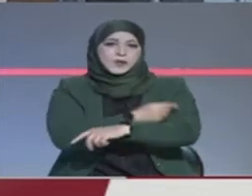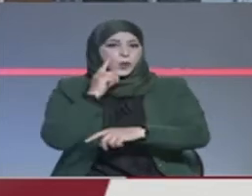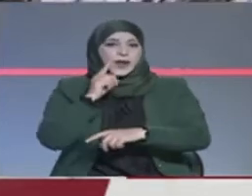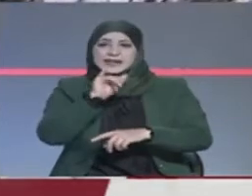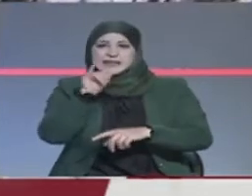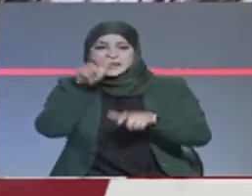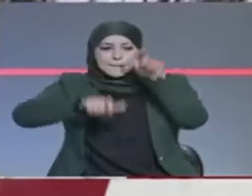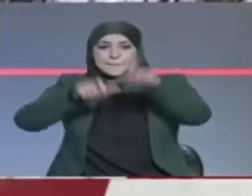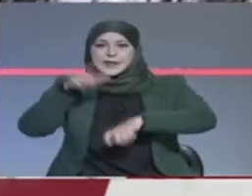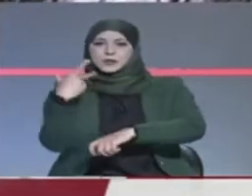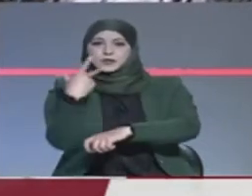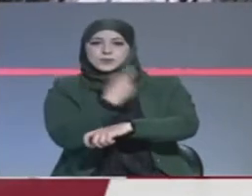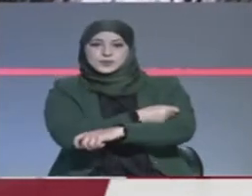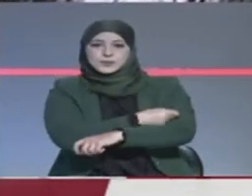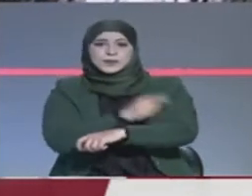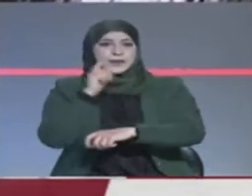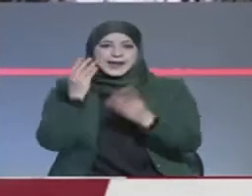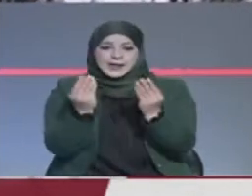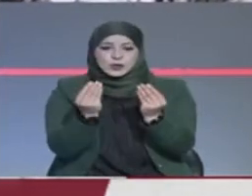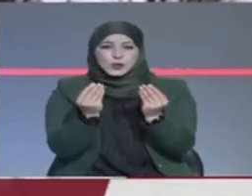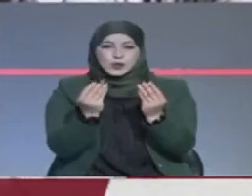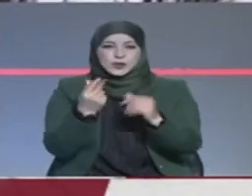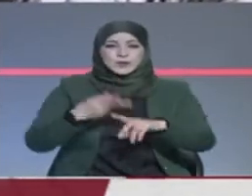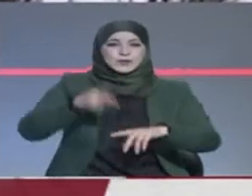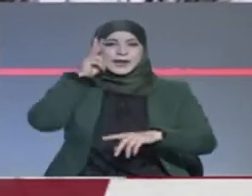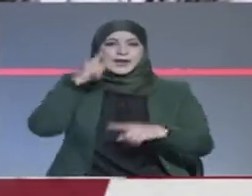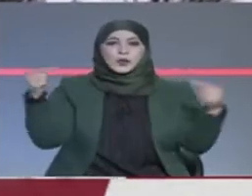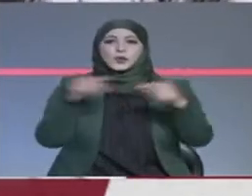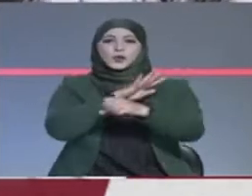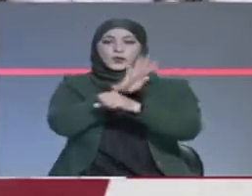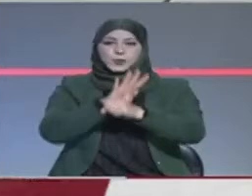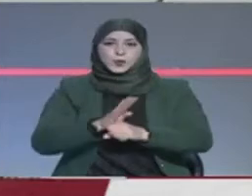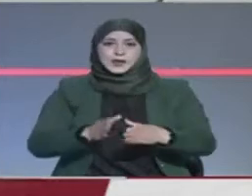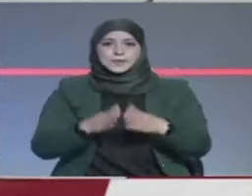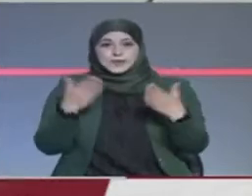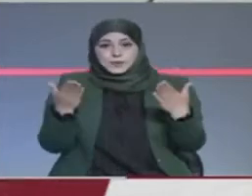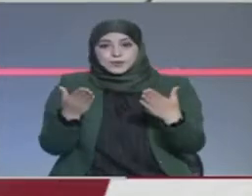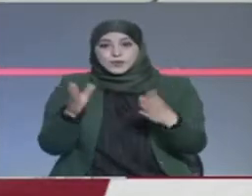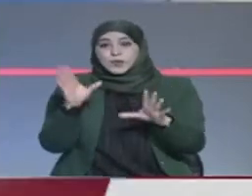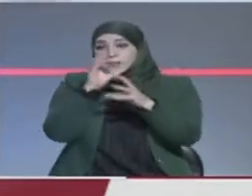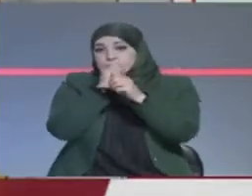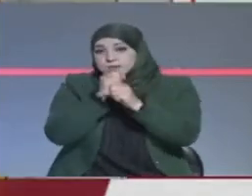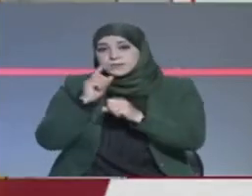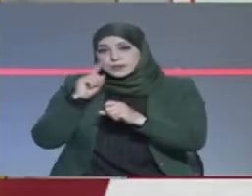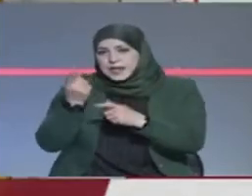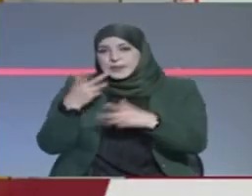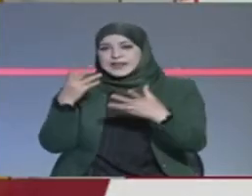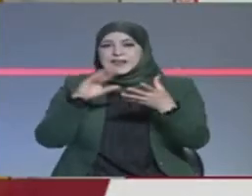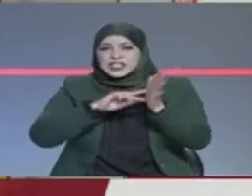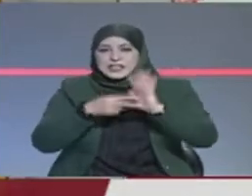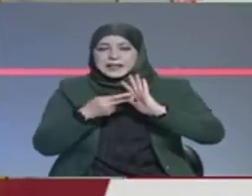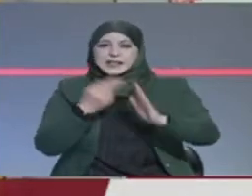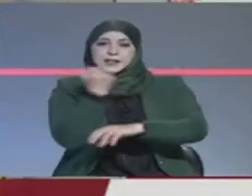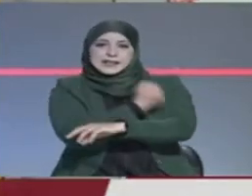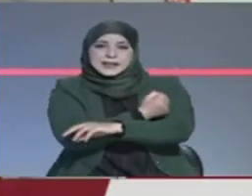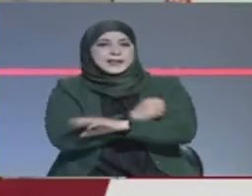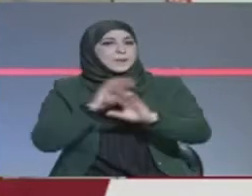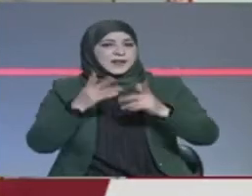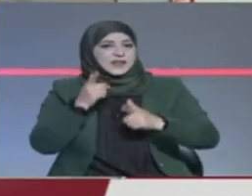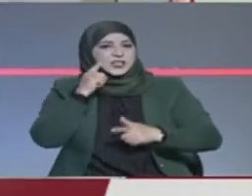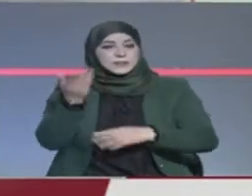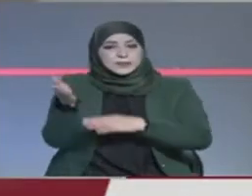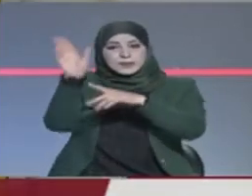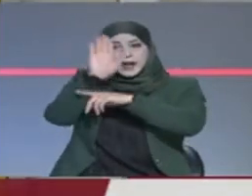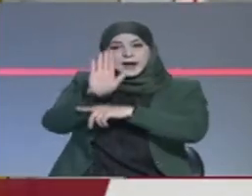الذين يعانون من الحساسية المفرطة ضد فيروس كورونا وبتحفظات في الاستخدام وأوضح عضو اللجنة العلمية